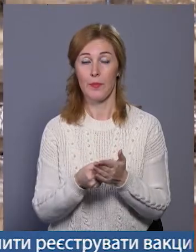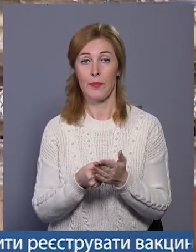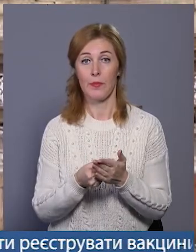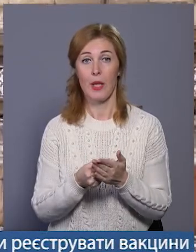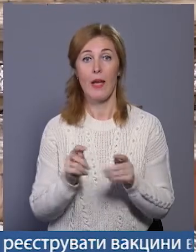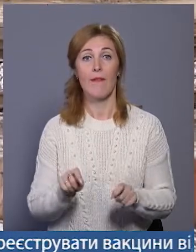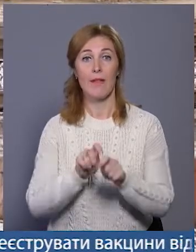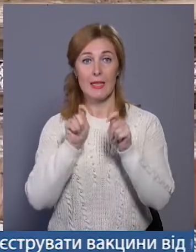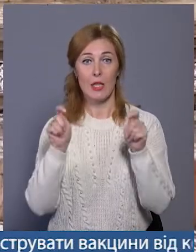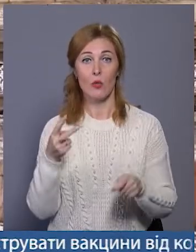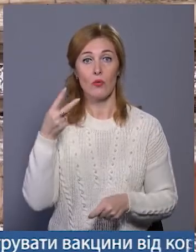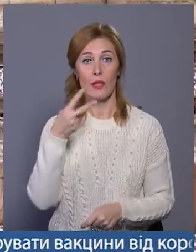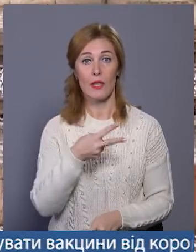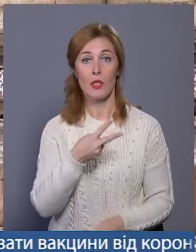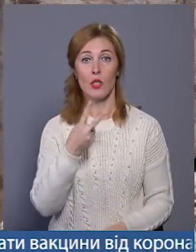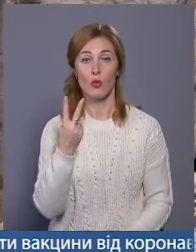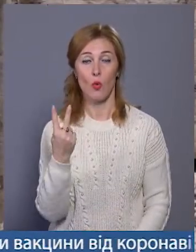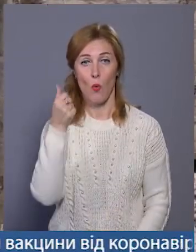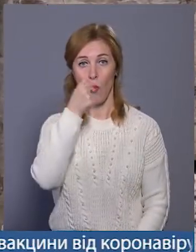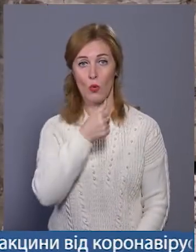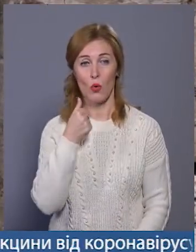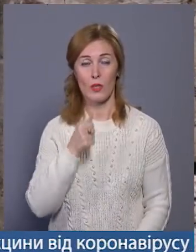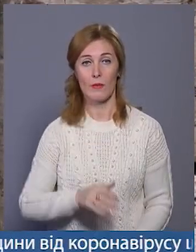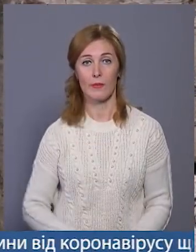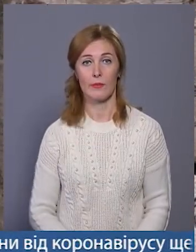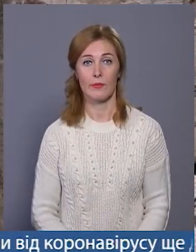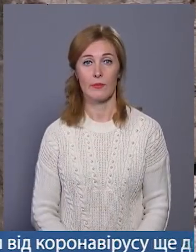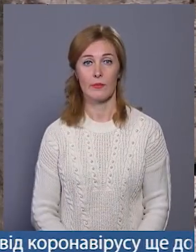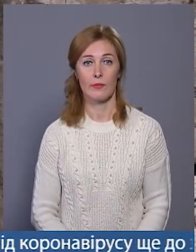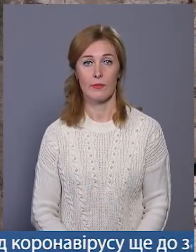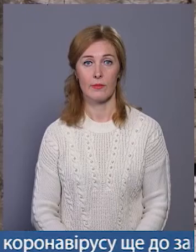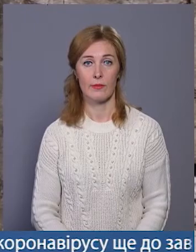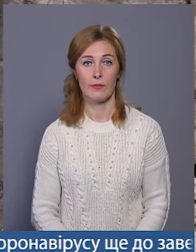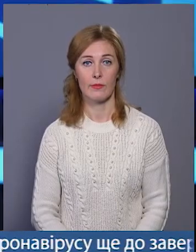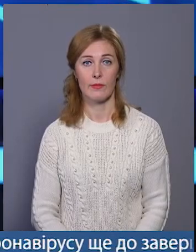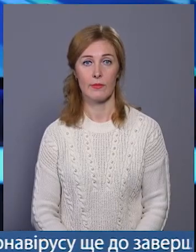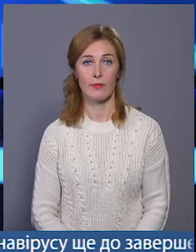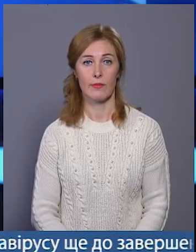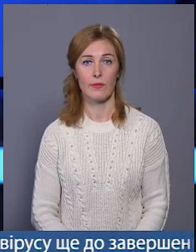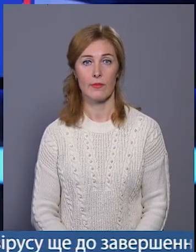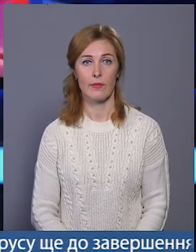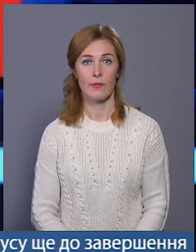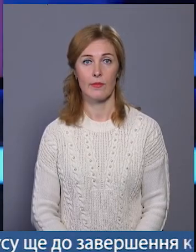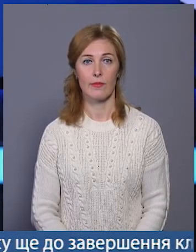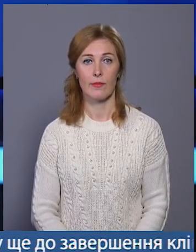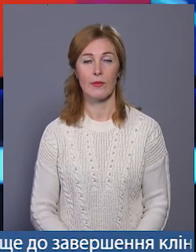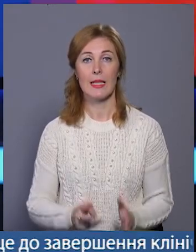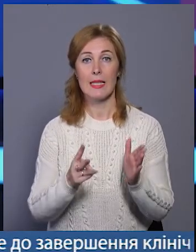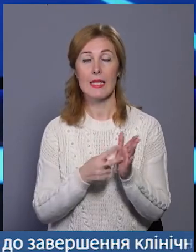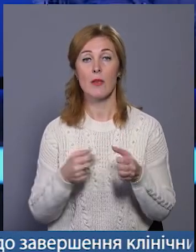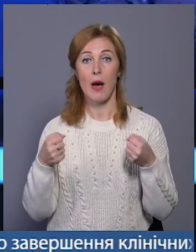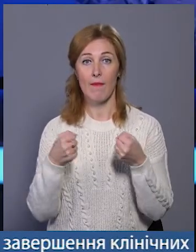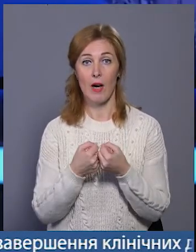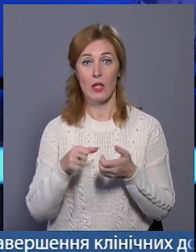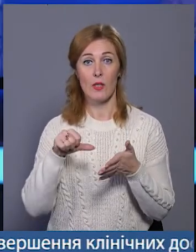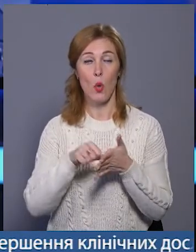'янецький відкриють у 2022 році. Вікторія Паламар, Володимир Паламар – Новини міста. Сім аварій